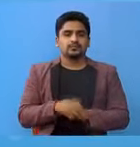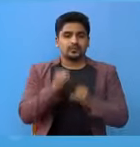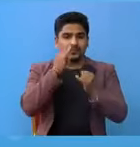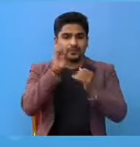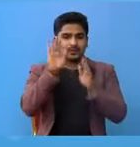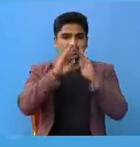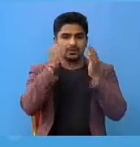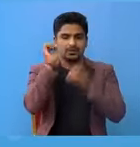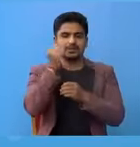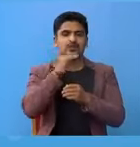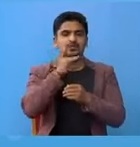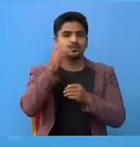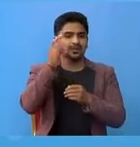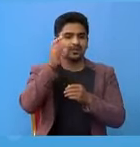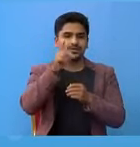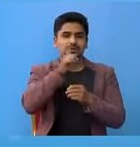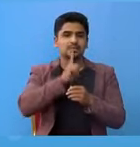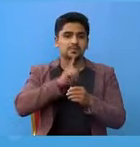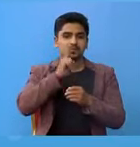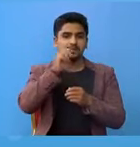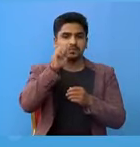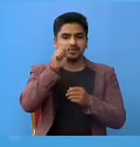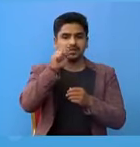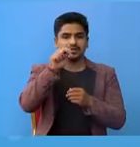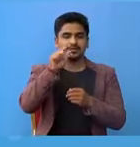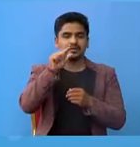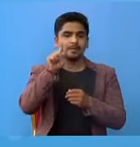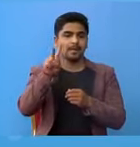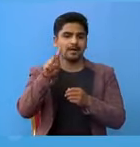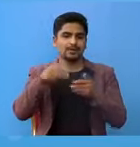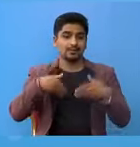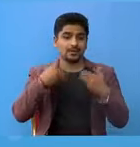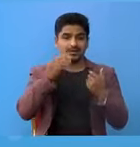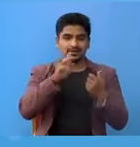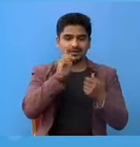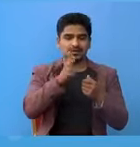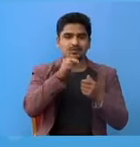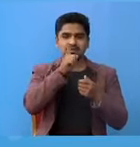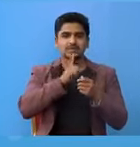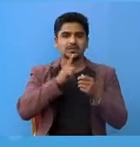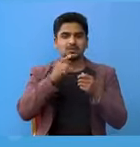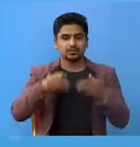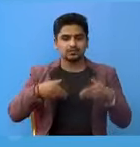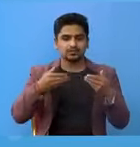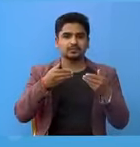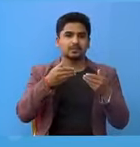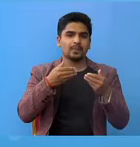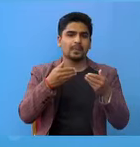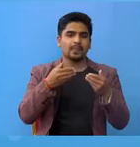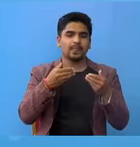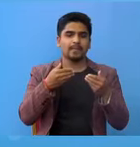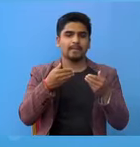अंतराष्टिया युवा दिवस प्रतेक वर्ष 12 अगस्ट मां मनाईं छा एस वर्षको उस्चाब को